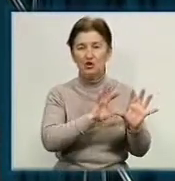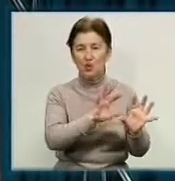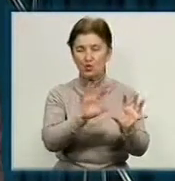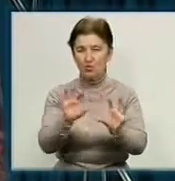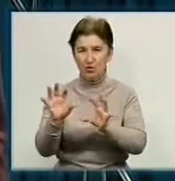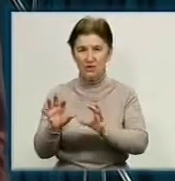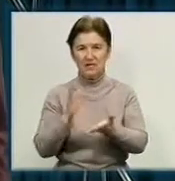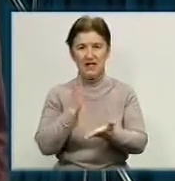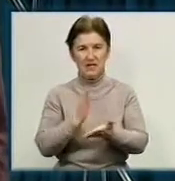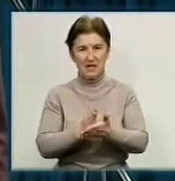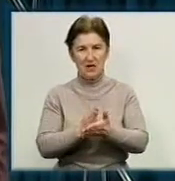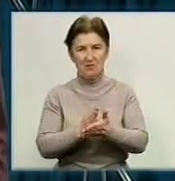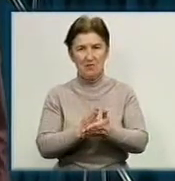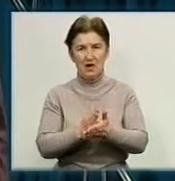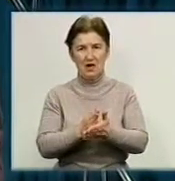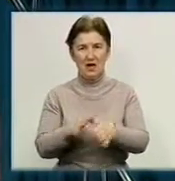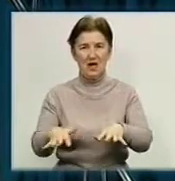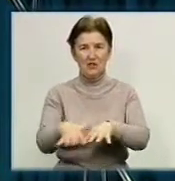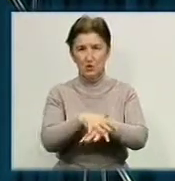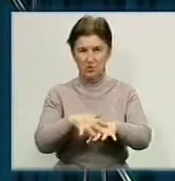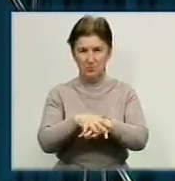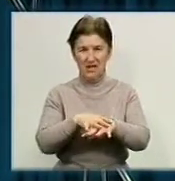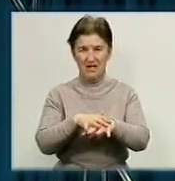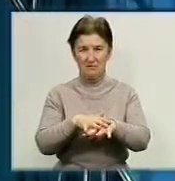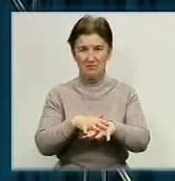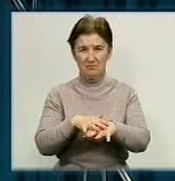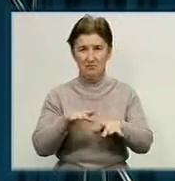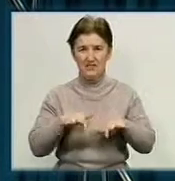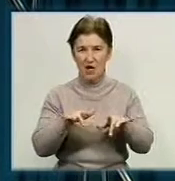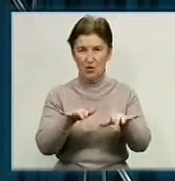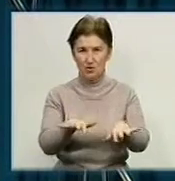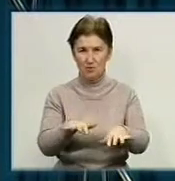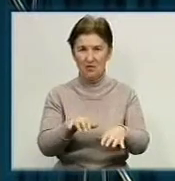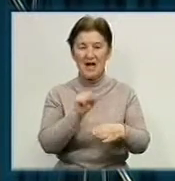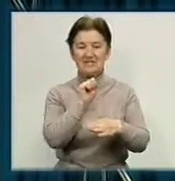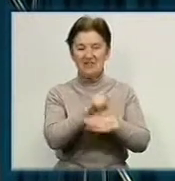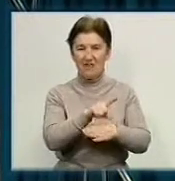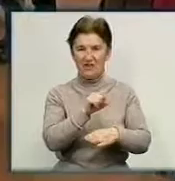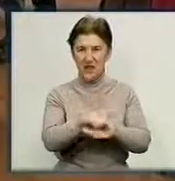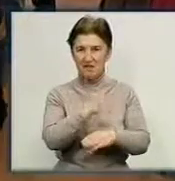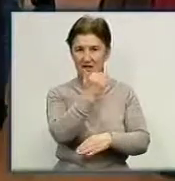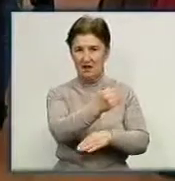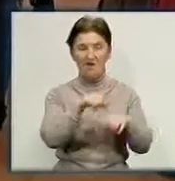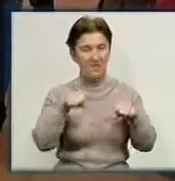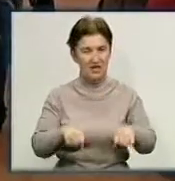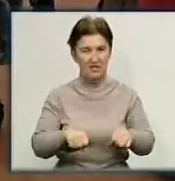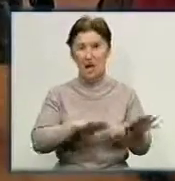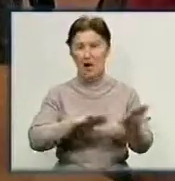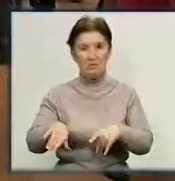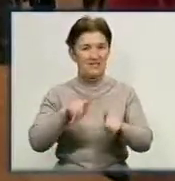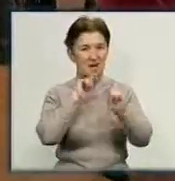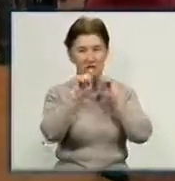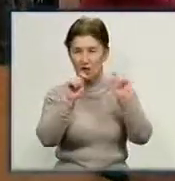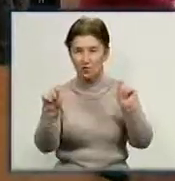суспільним запитом, є завданням влади на місцях. Після нагородження люди не